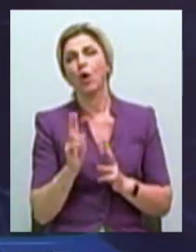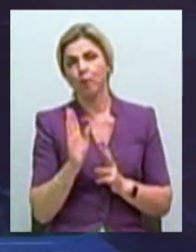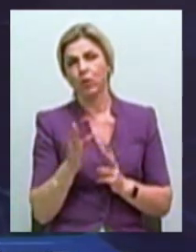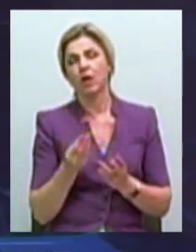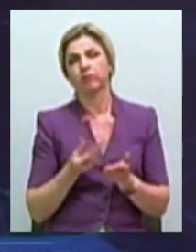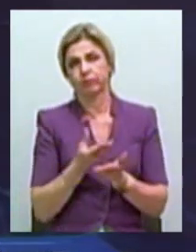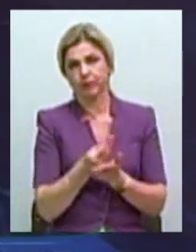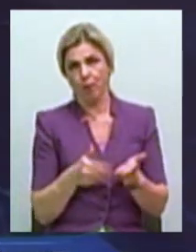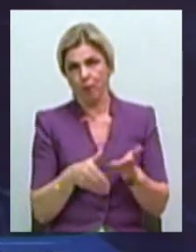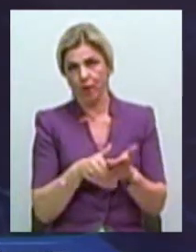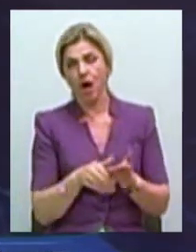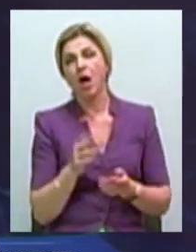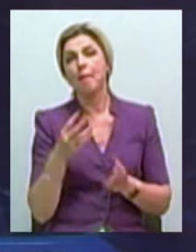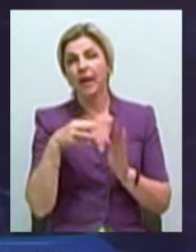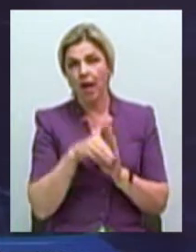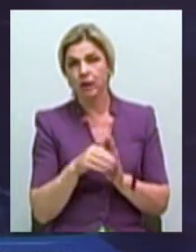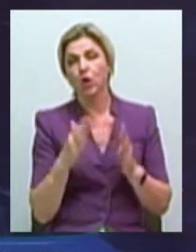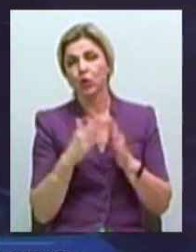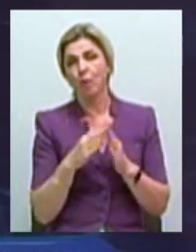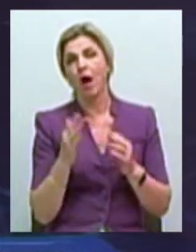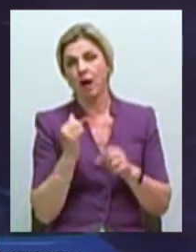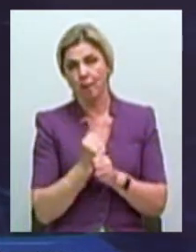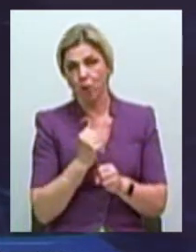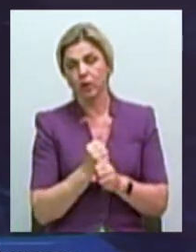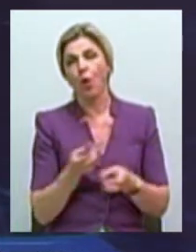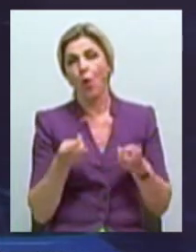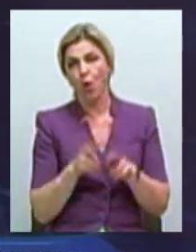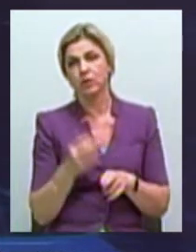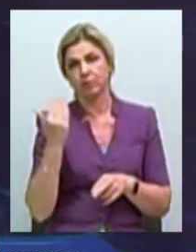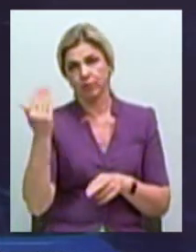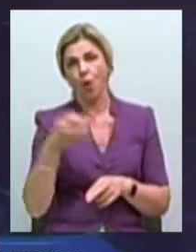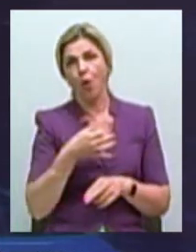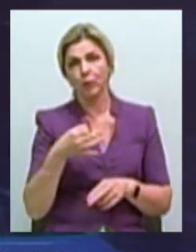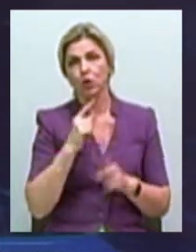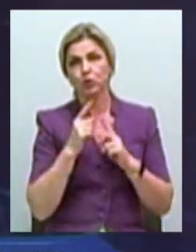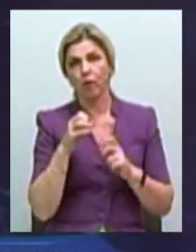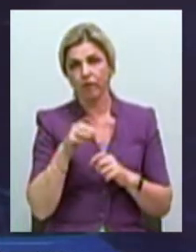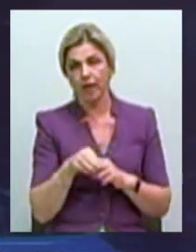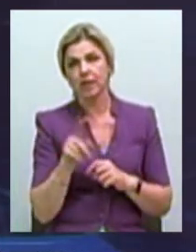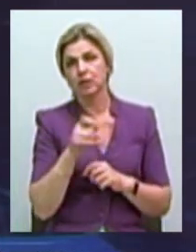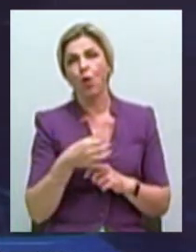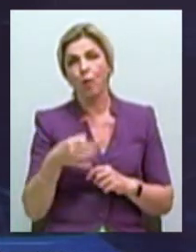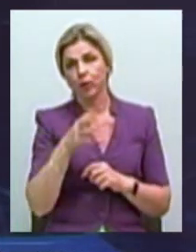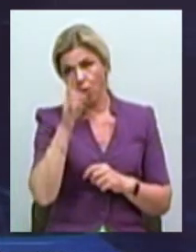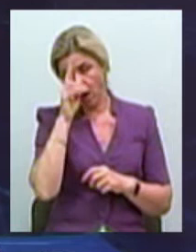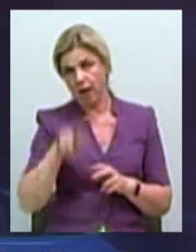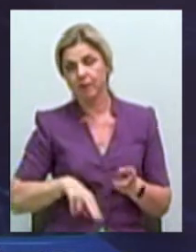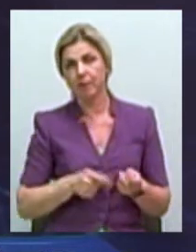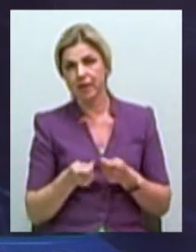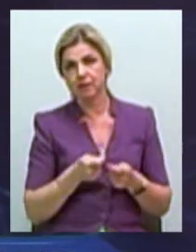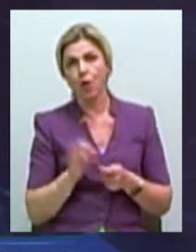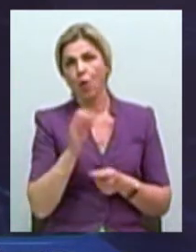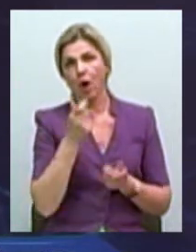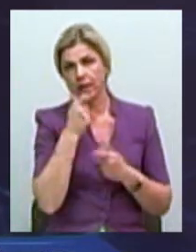финансирования. Но при этом домашняя работа остается за Николаевским областным советом, за областной государственной администрацией о